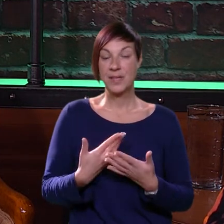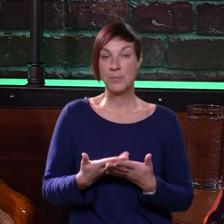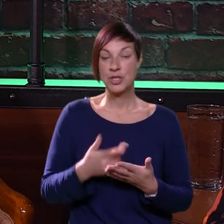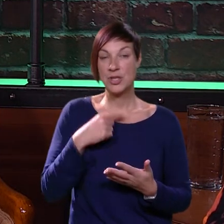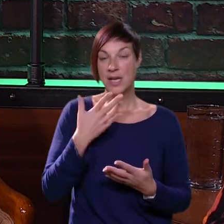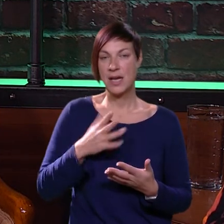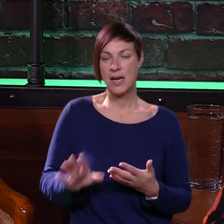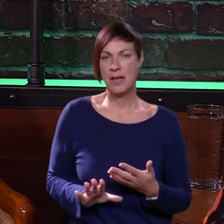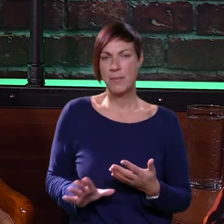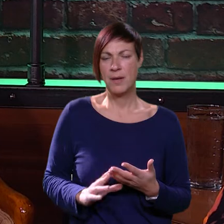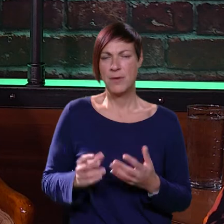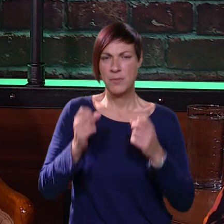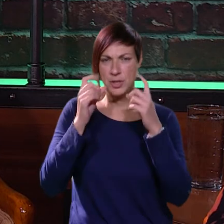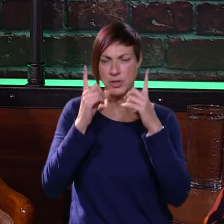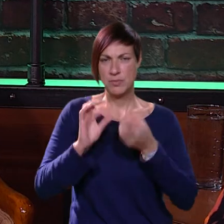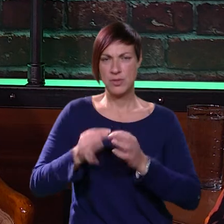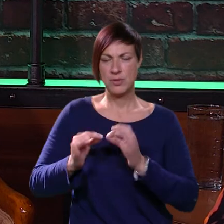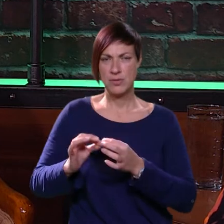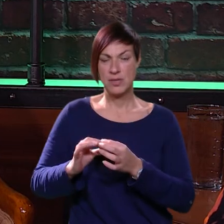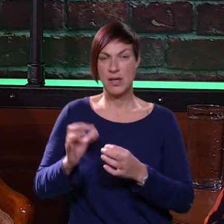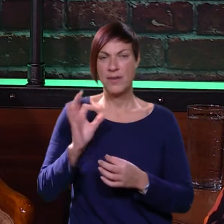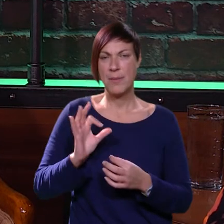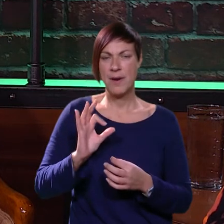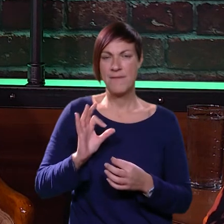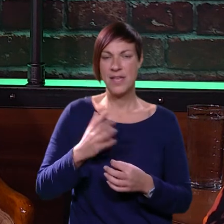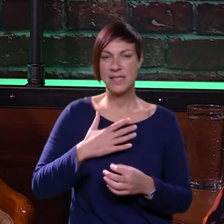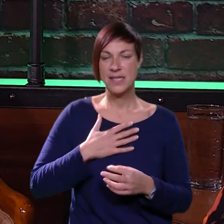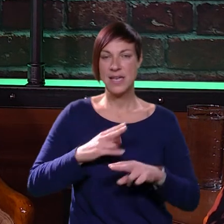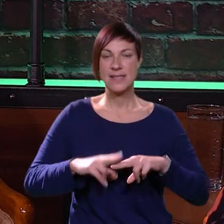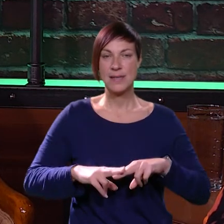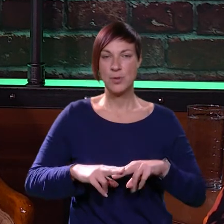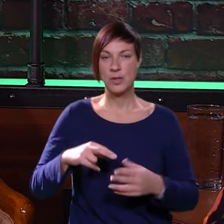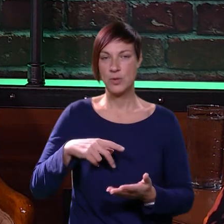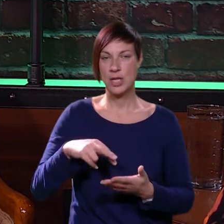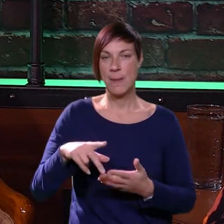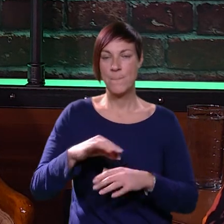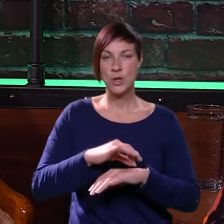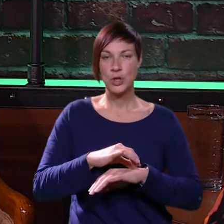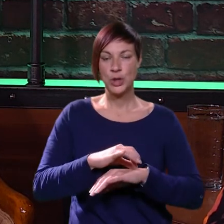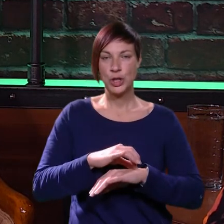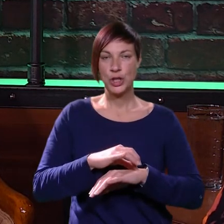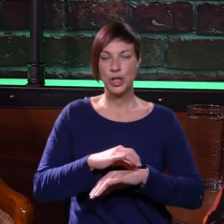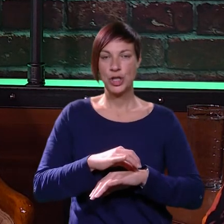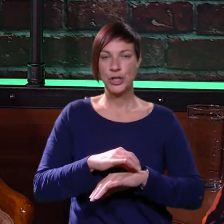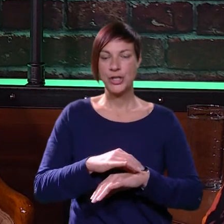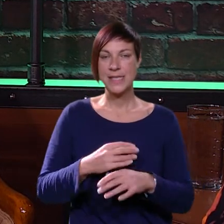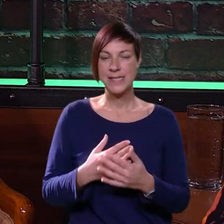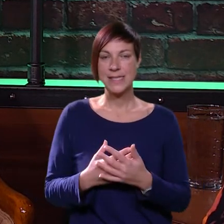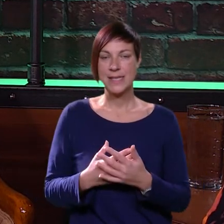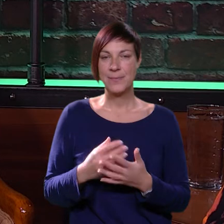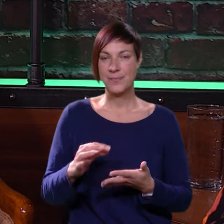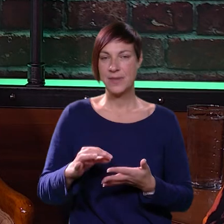pošto je ona rekla, mama, ovo mi je nešto čudno, stalno idem na WC, ja sam odlučila poči s njom u doktorice i